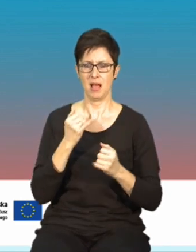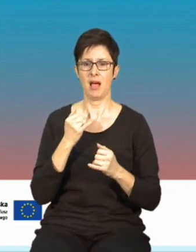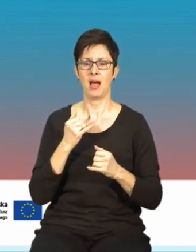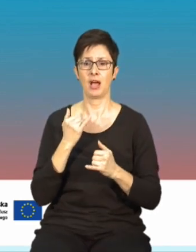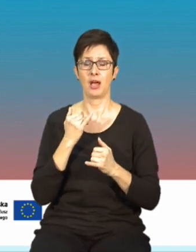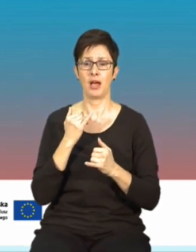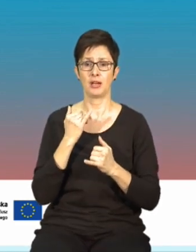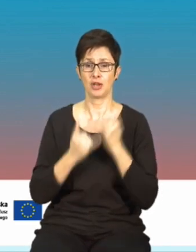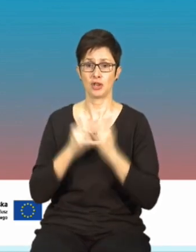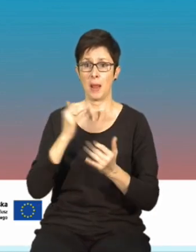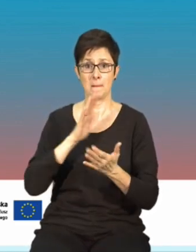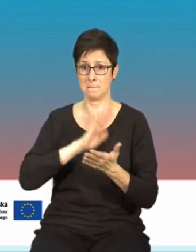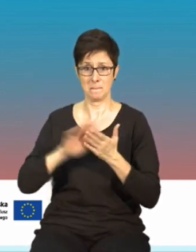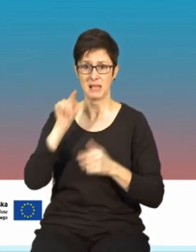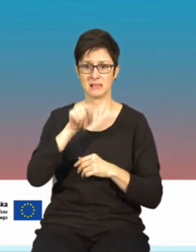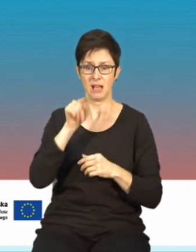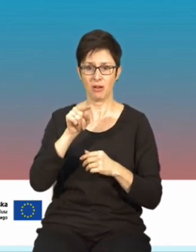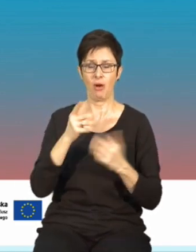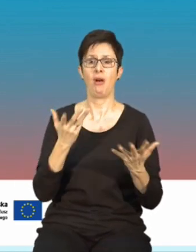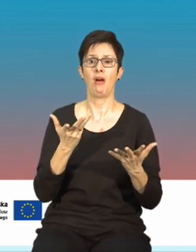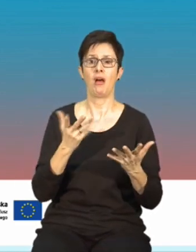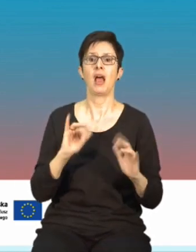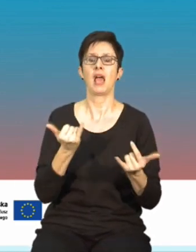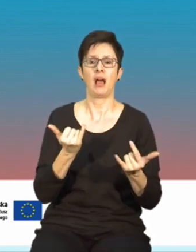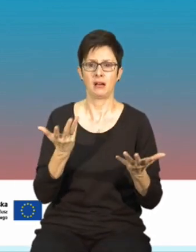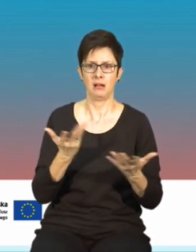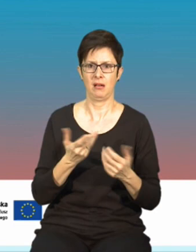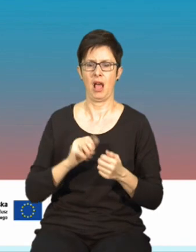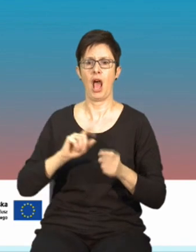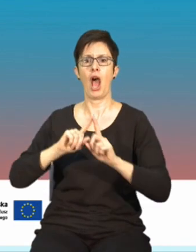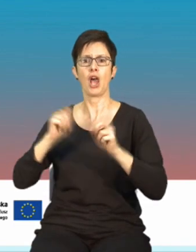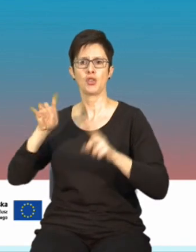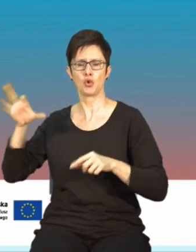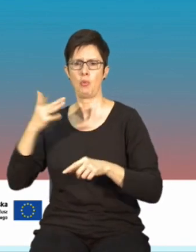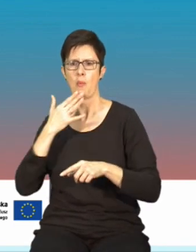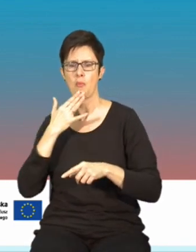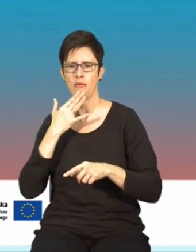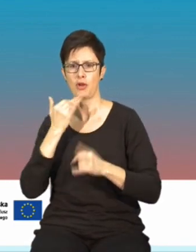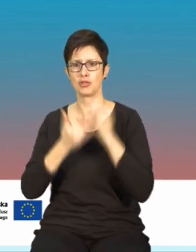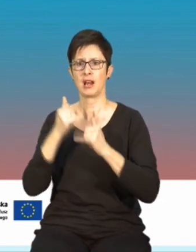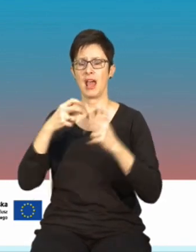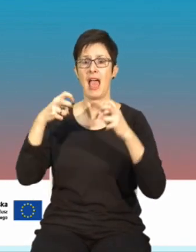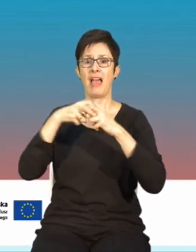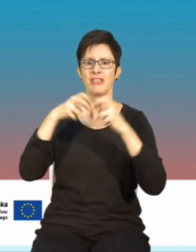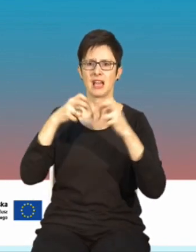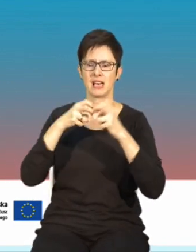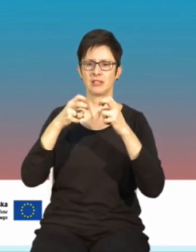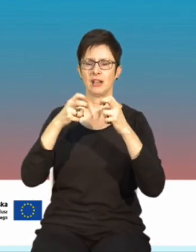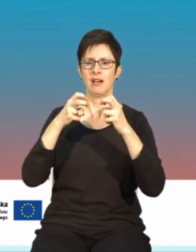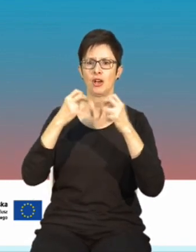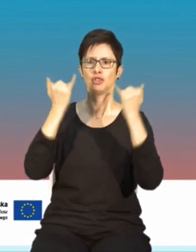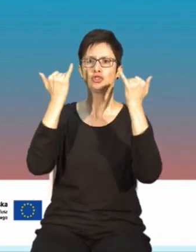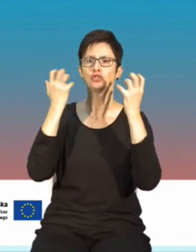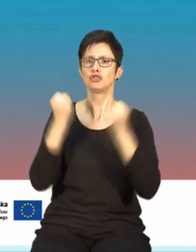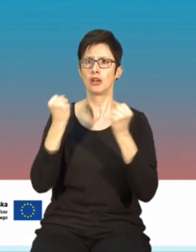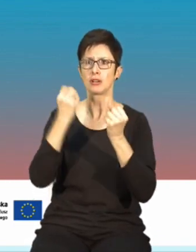telekomunikacyjnych, mobilnych zaczynają mówić tutaj o jakimś celowym działaniu, o jakiejś cenzurze bądź odłączeniu od internetu, aby nie przekazać